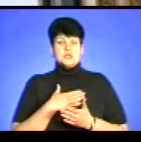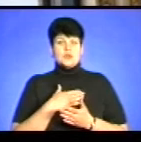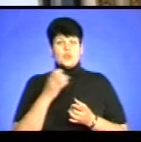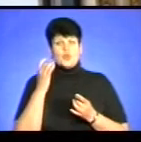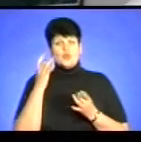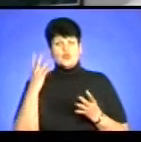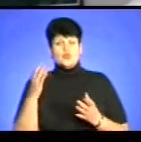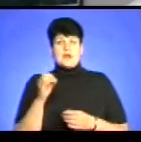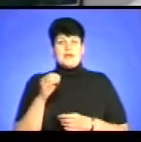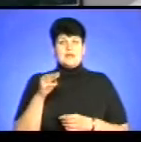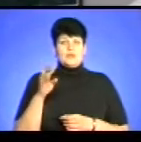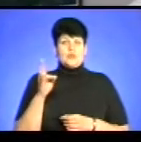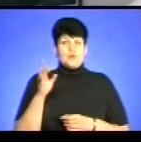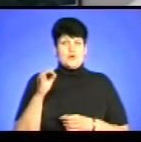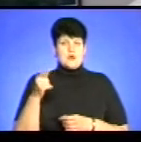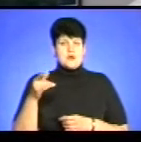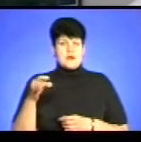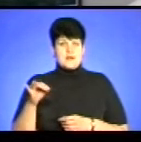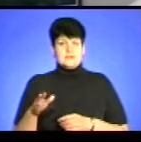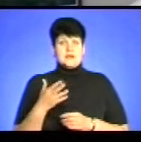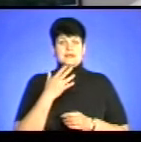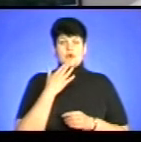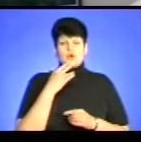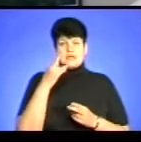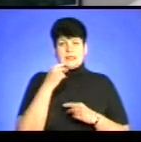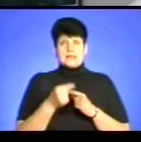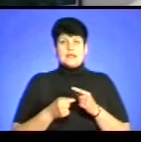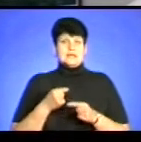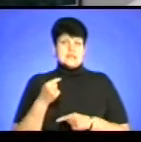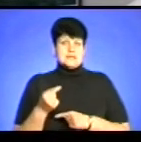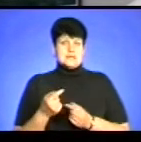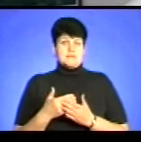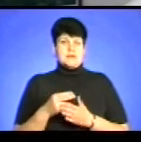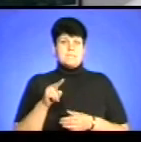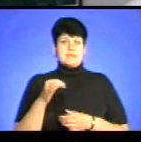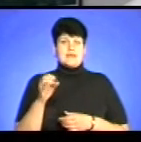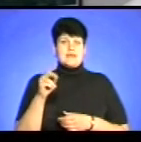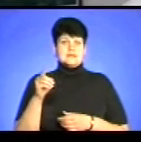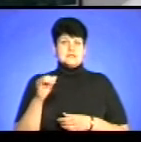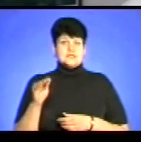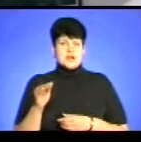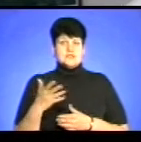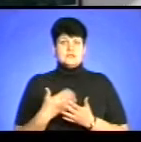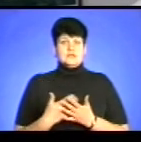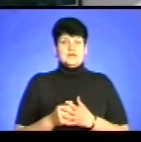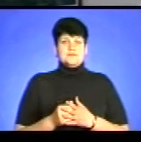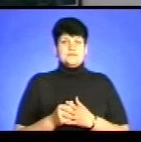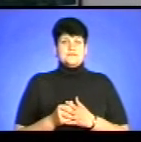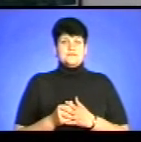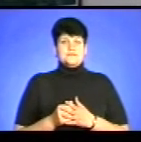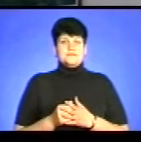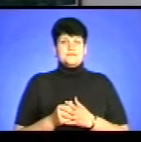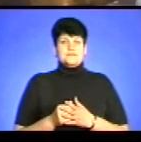етнографія, народні традиції, пейзажі, натюрморти. І